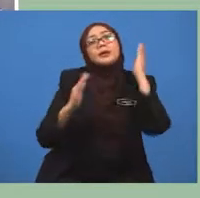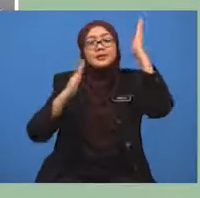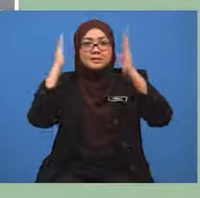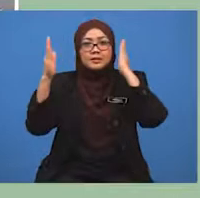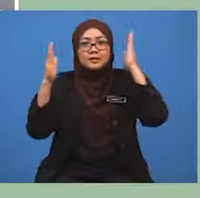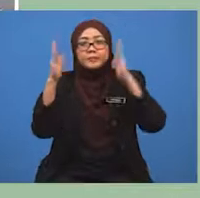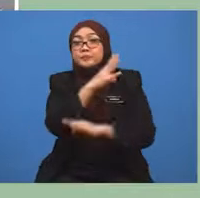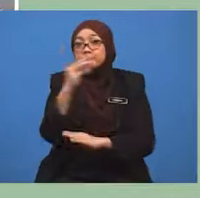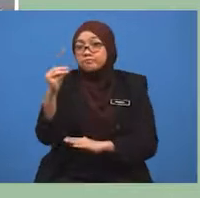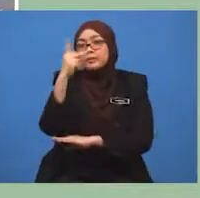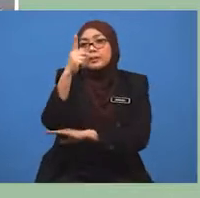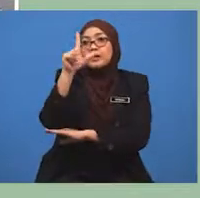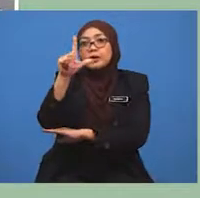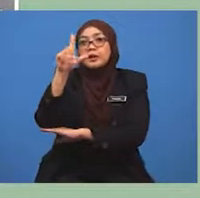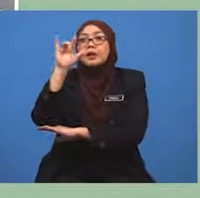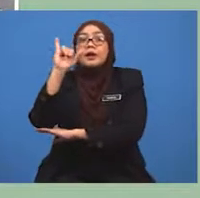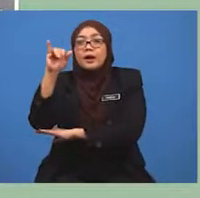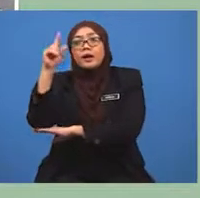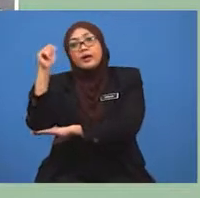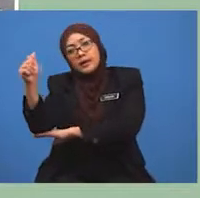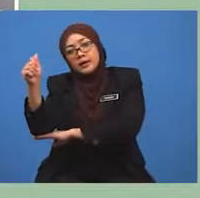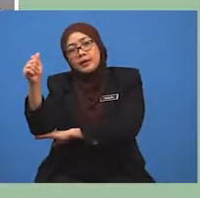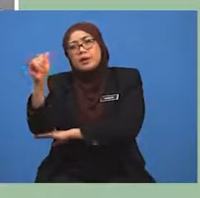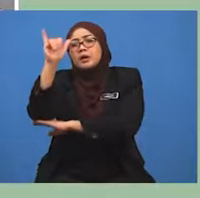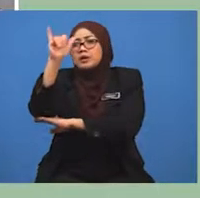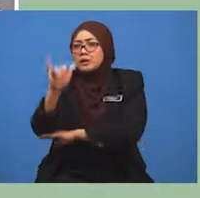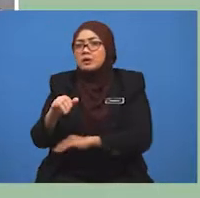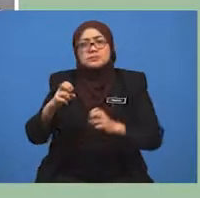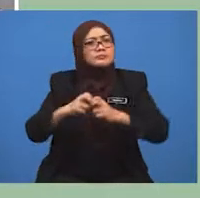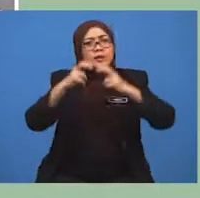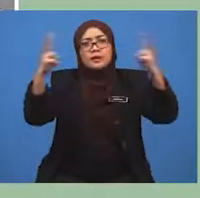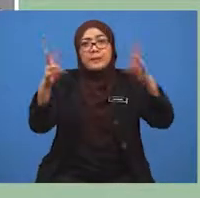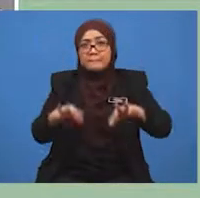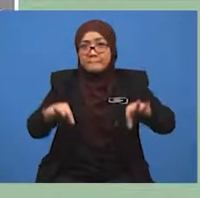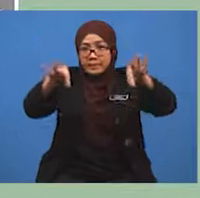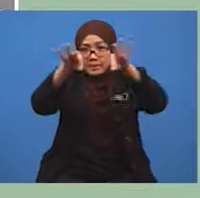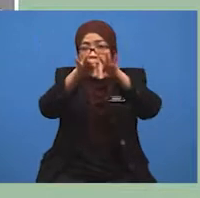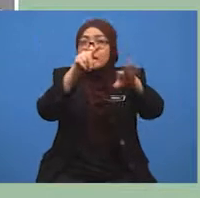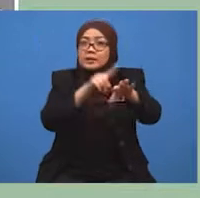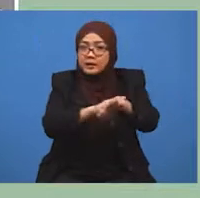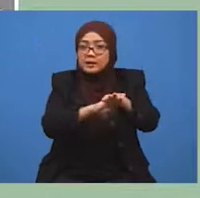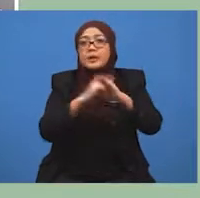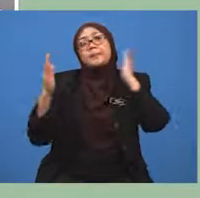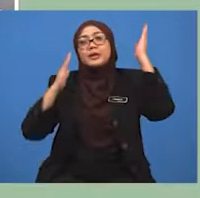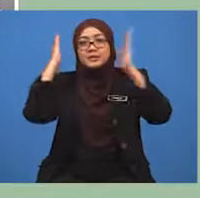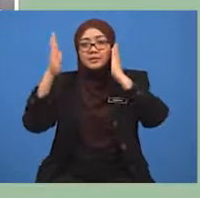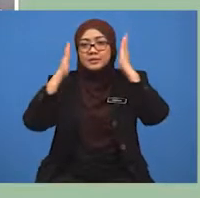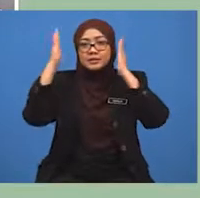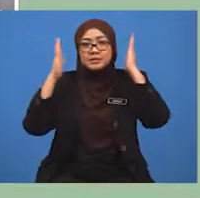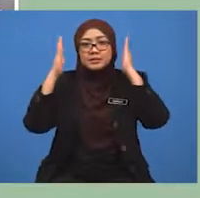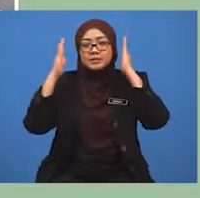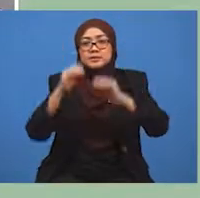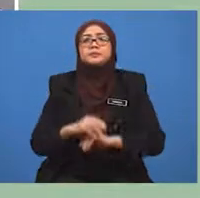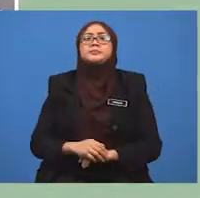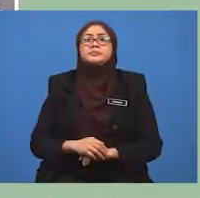ia merupakan satu hak penerbangan terpenting di rantau Asia Tenggara. Lapangan terbang ini